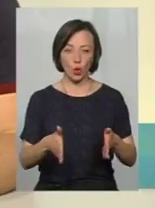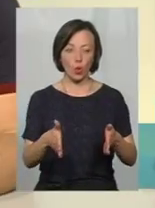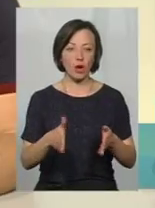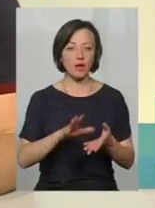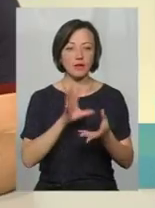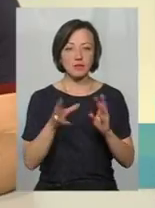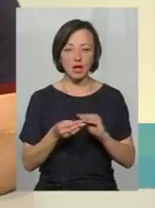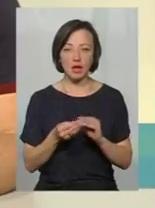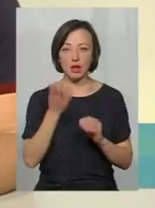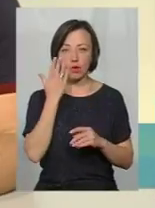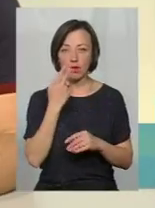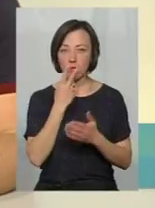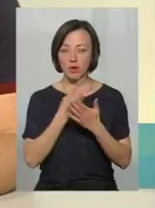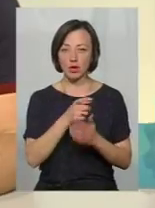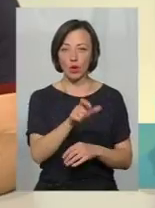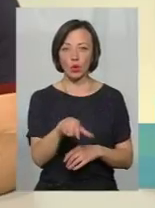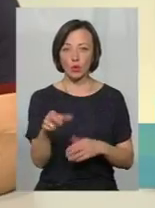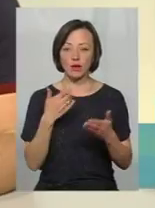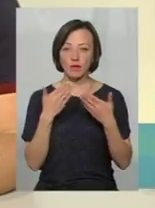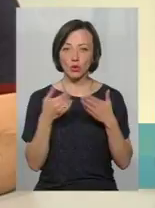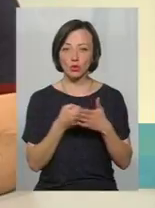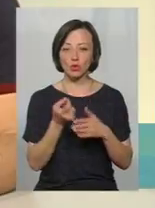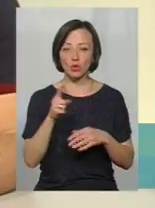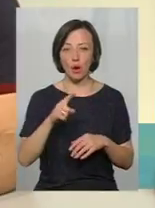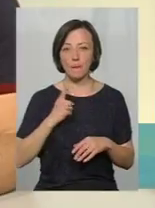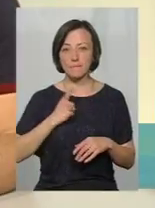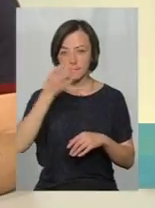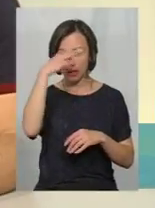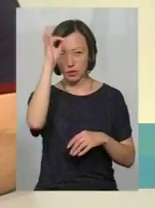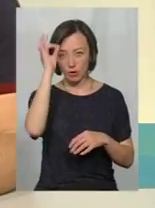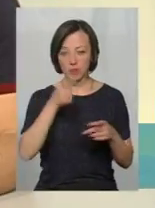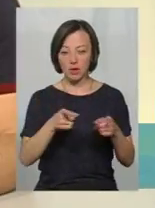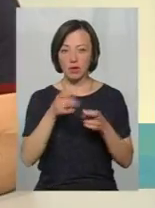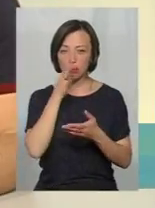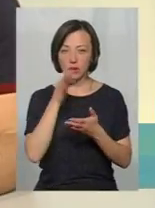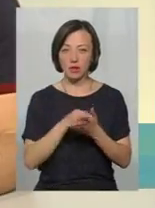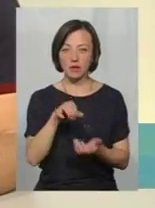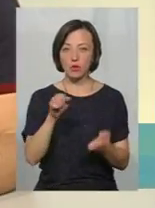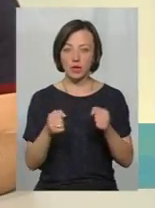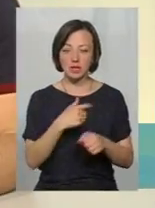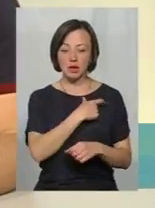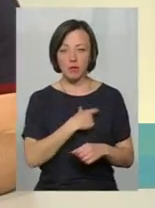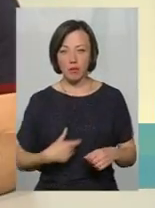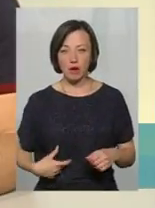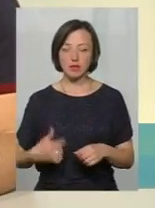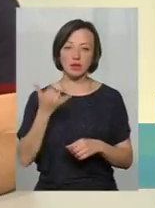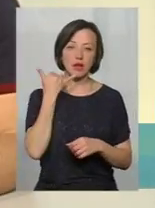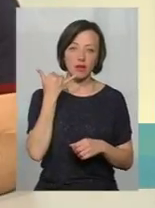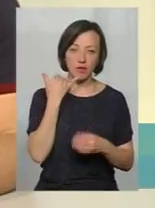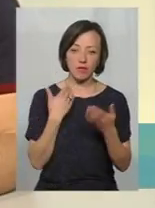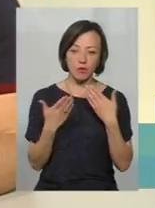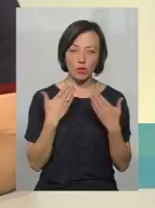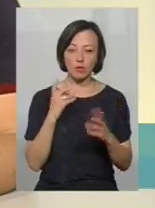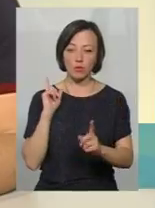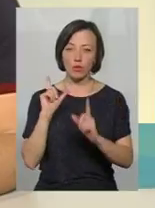взагалі, коли ми бачимо, як люди відносяться до того, що патрульні притягують до відповідальності водів, там, за пасок безпеки, за розмову по телефону, за